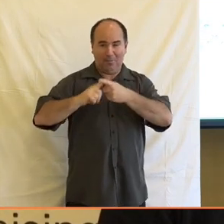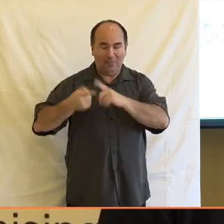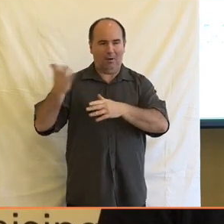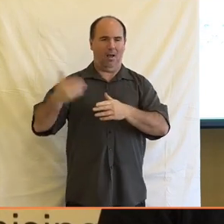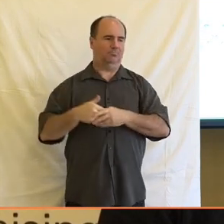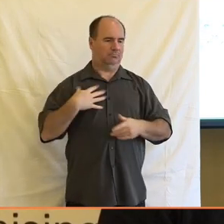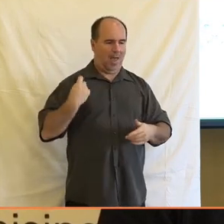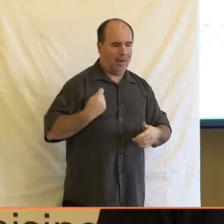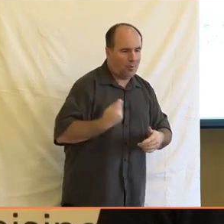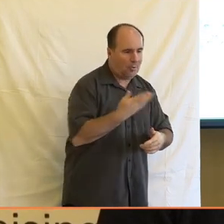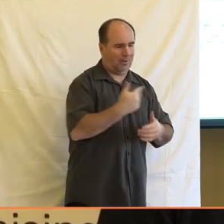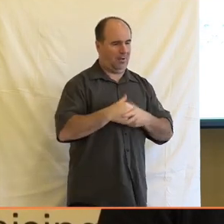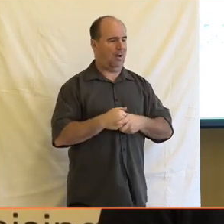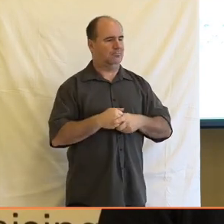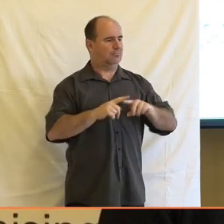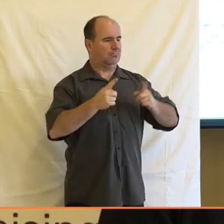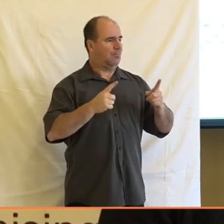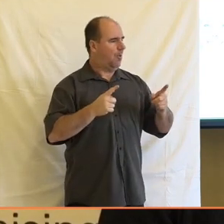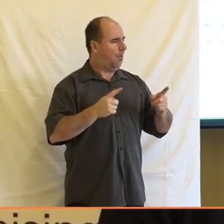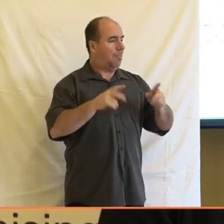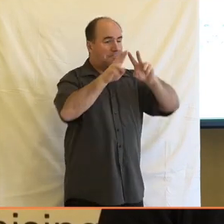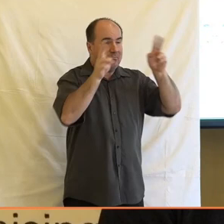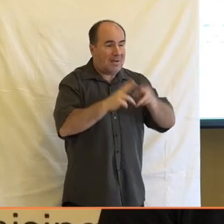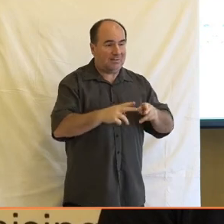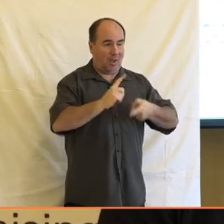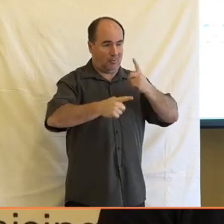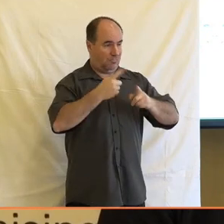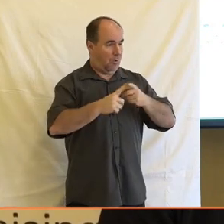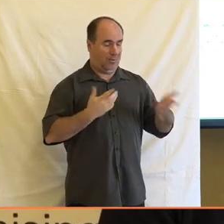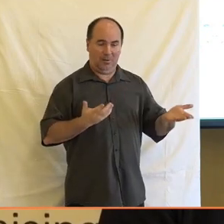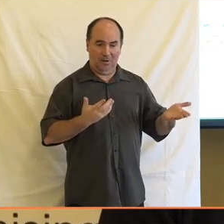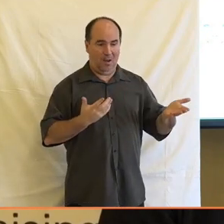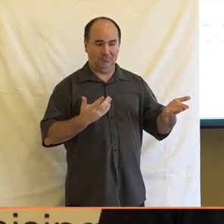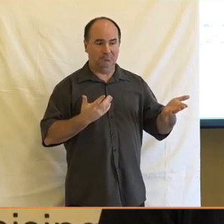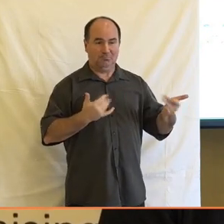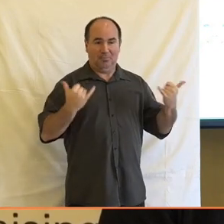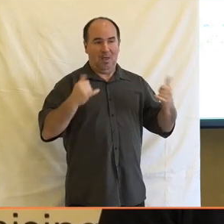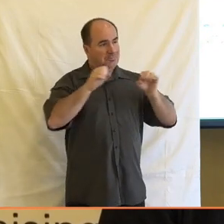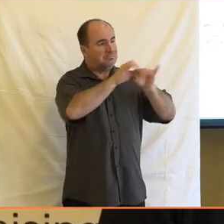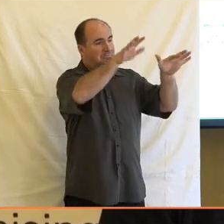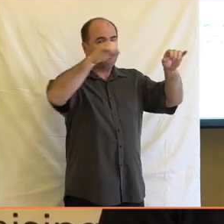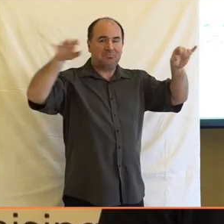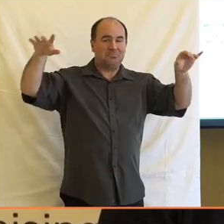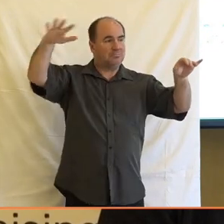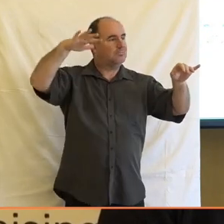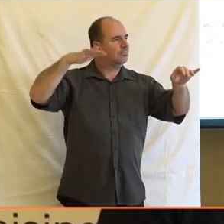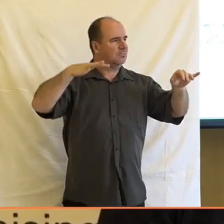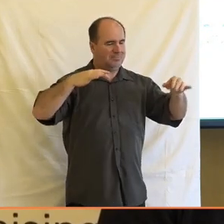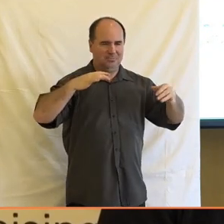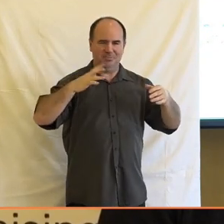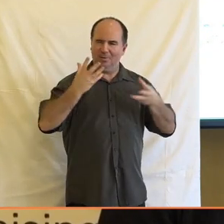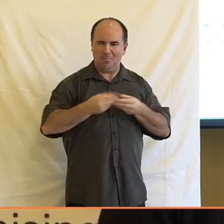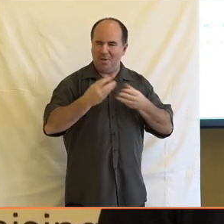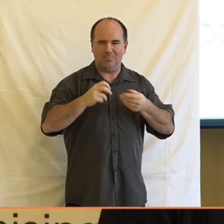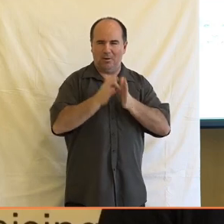ekonomika nebo mezinárodní politika, která se mně nějakým způsobem dotýká konec konců teď je do toho celé vidět v té bolavé době, jaké jsme,